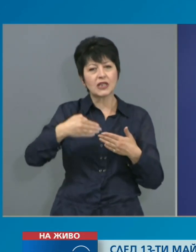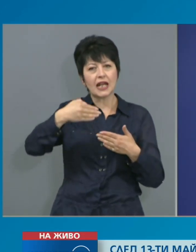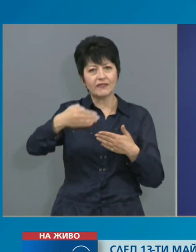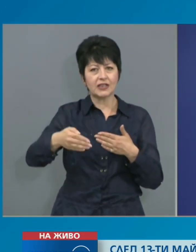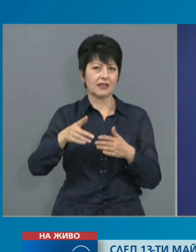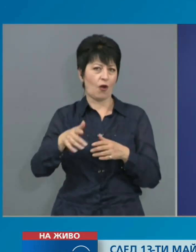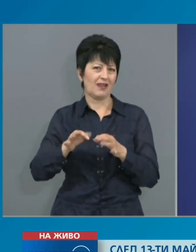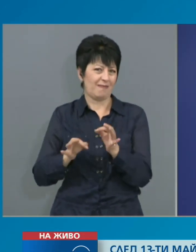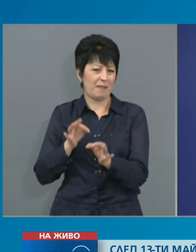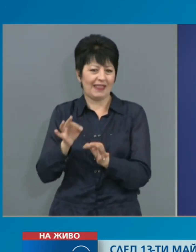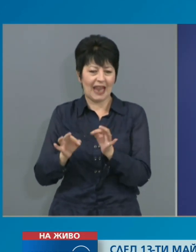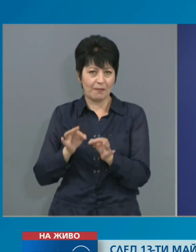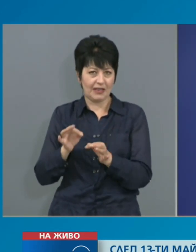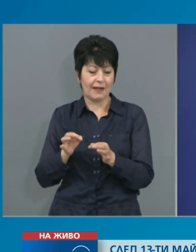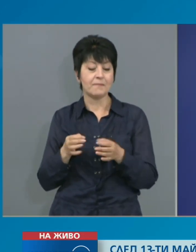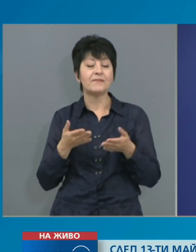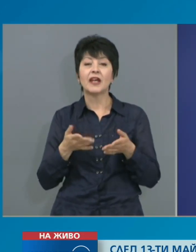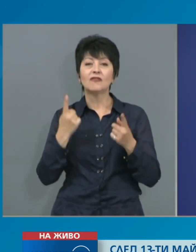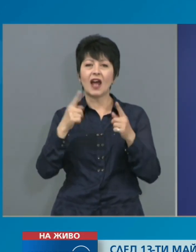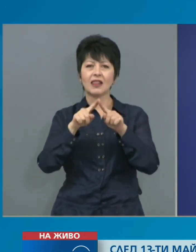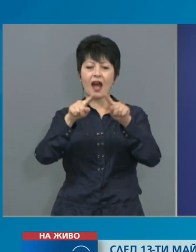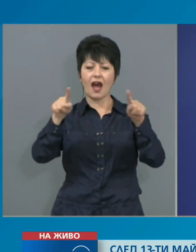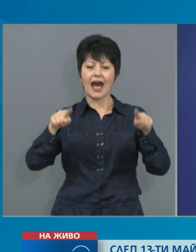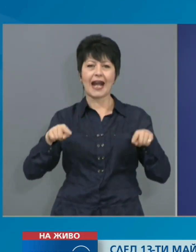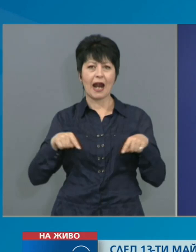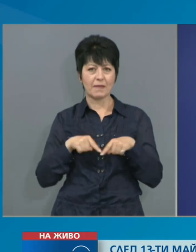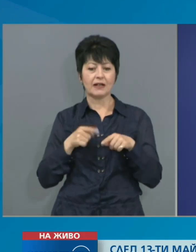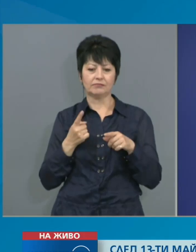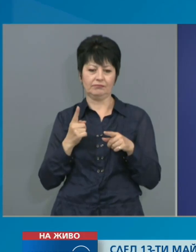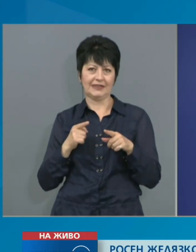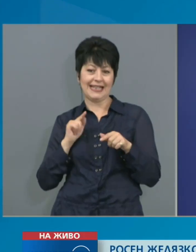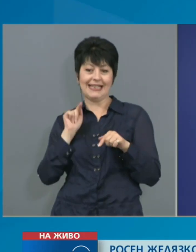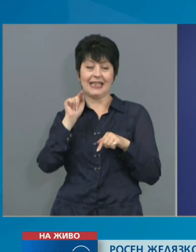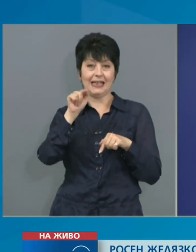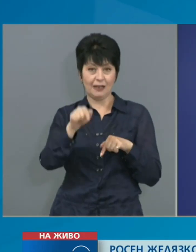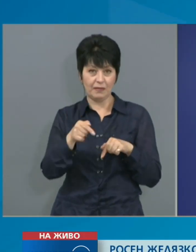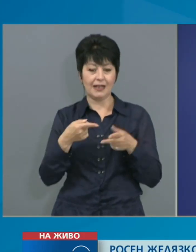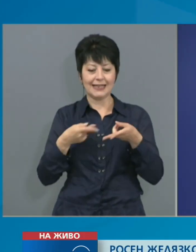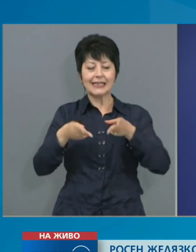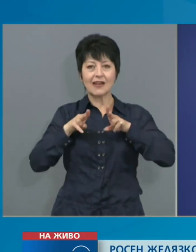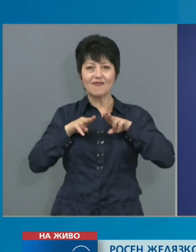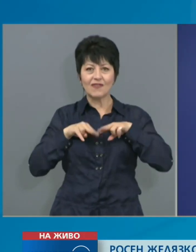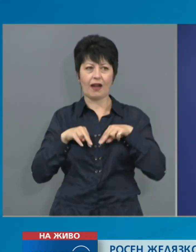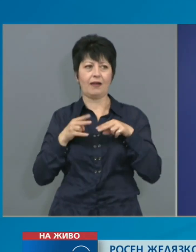пандемията. То е една рамка, който е стъпка към връщането на нормалността в